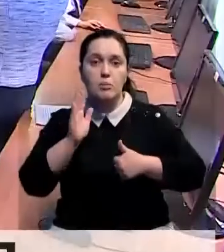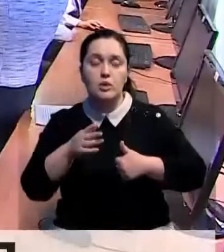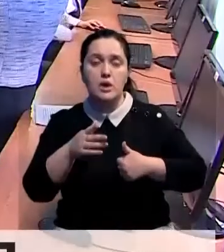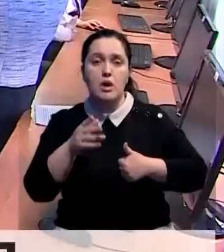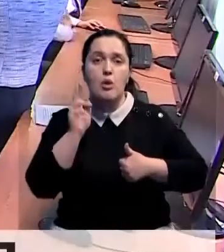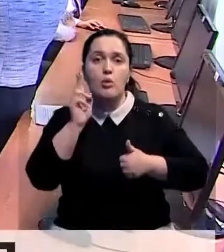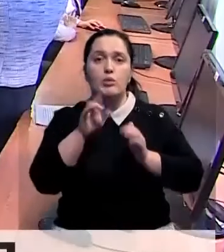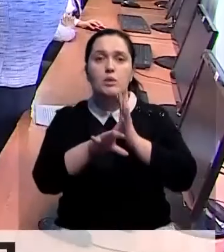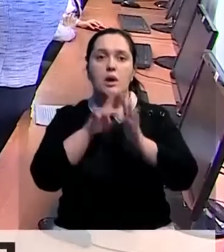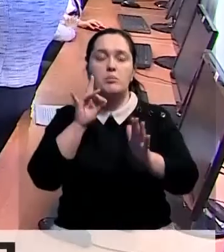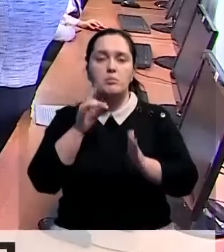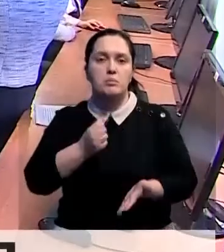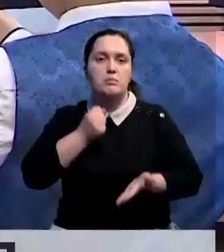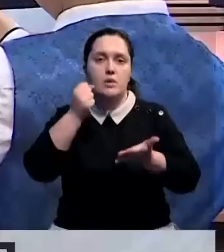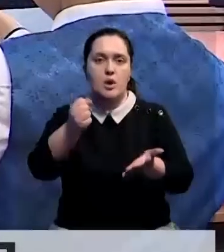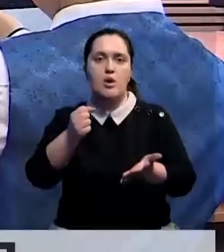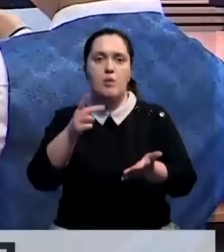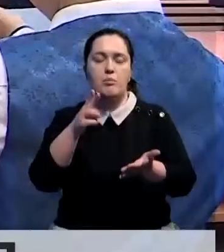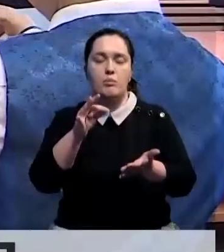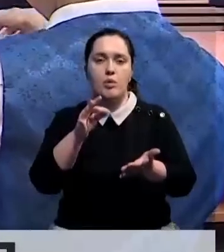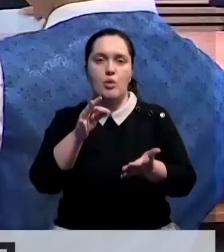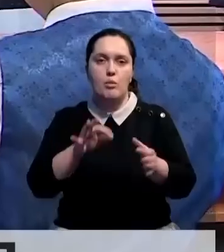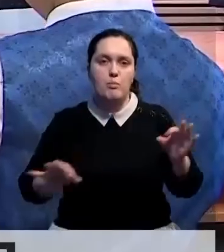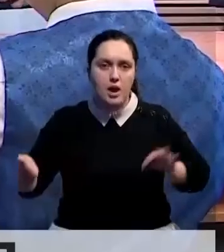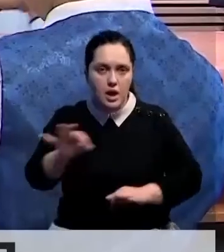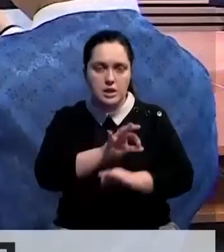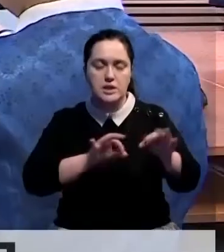окажет услуги по проектированию и строительству школ.